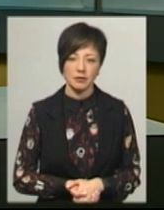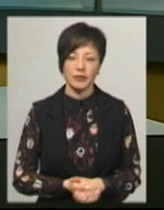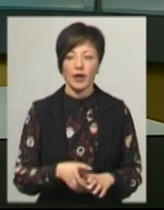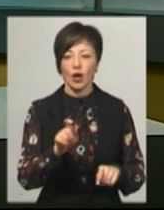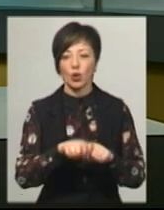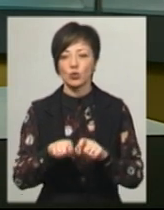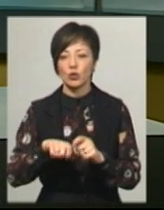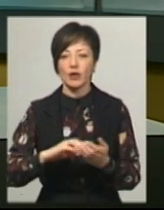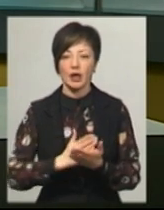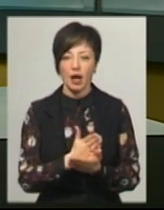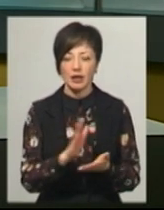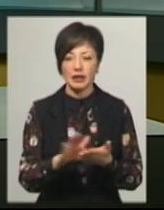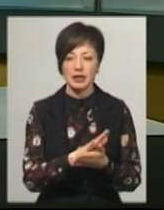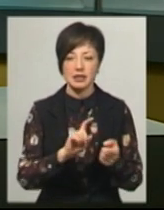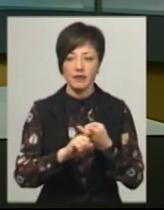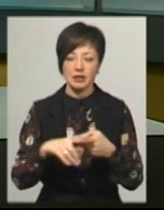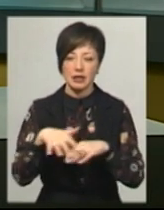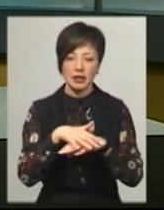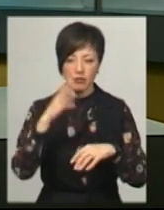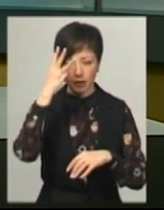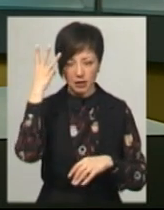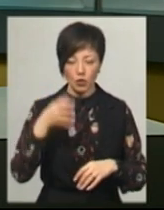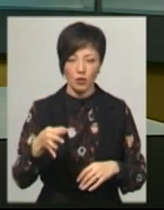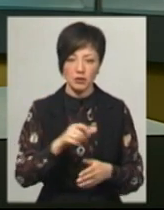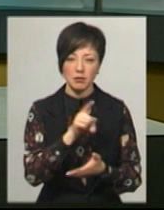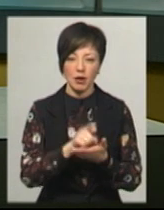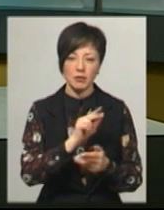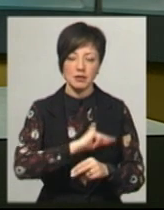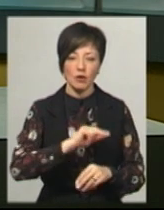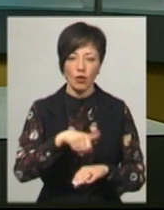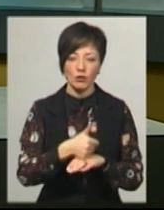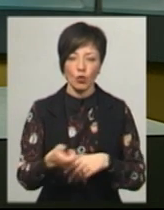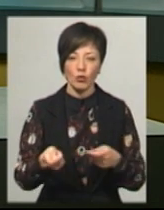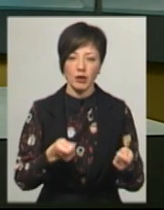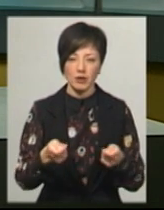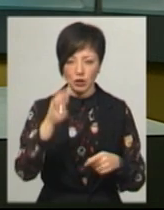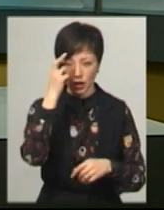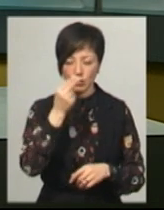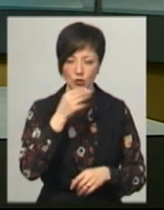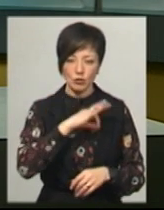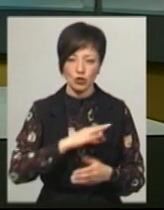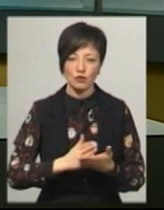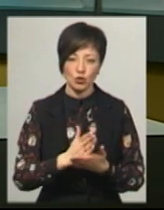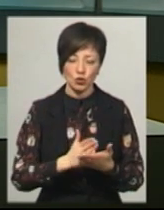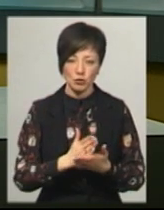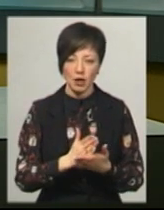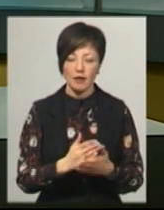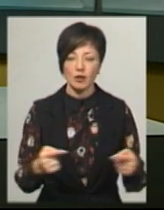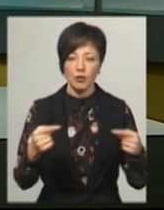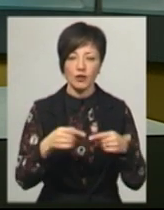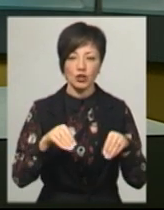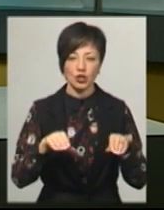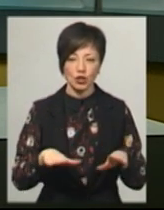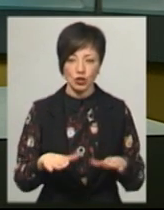Контролювати якість дезінфекції ринків у Хмельницькому та області мають працівники Головного управління Держпродспоживслужби. Відповідне